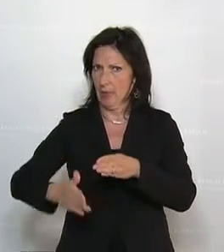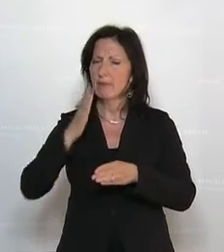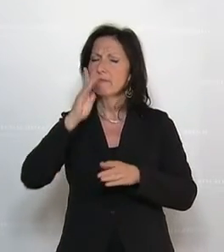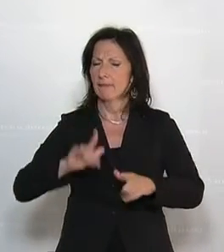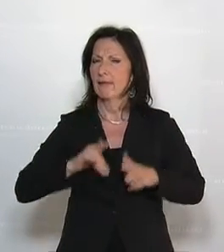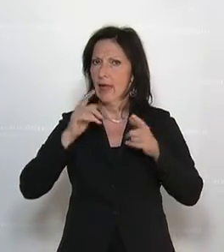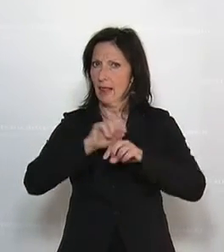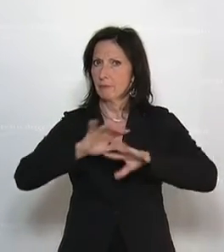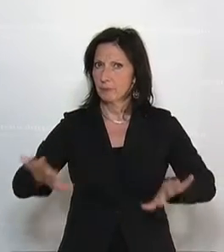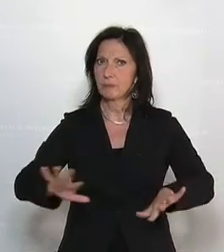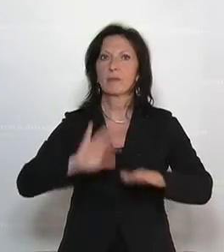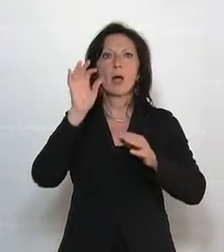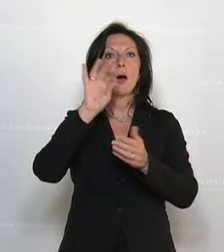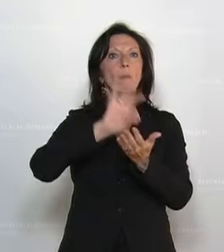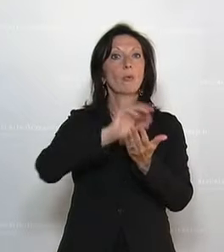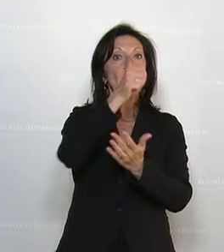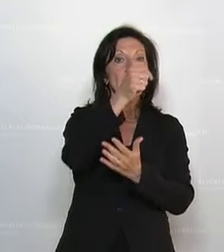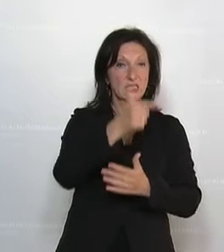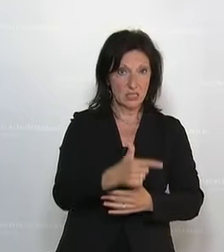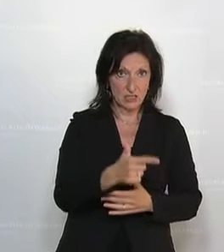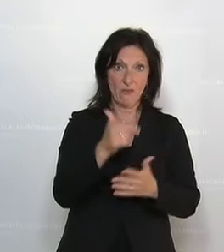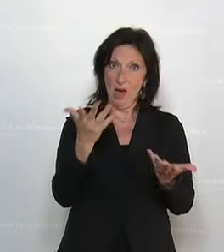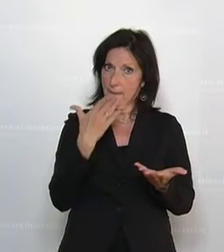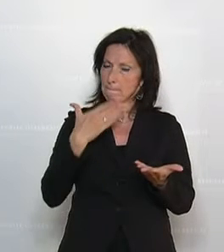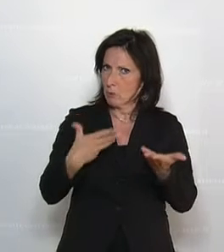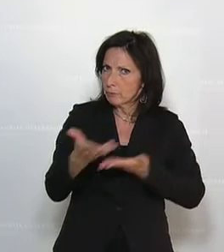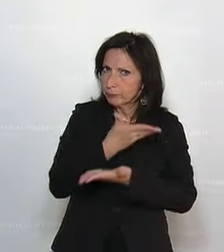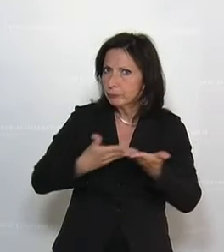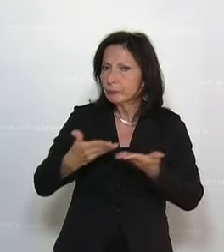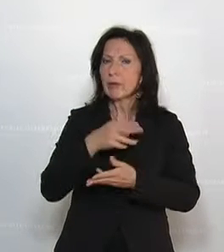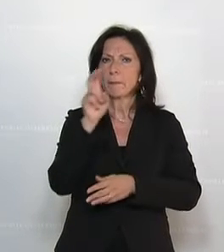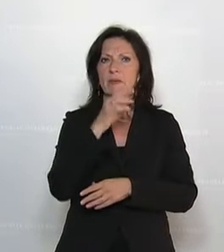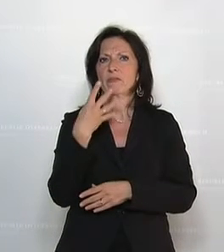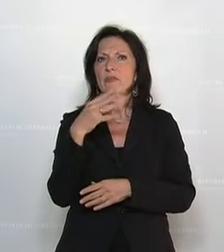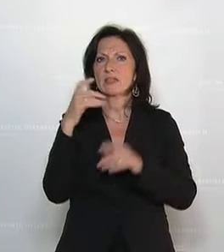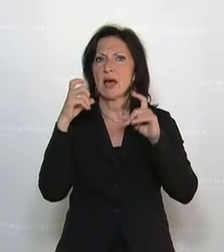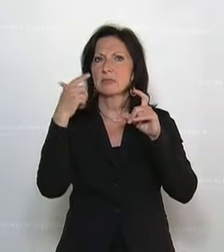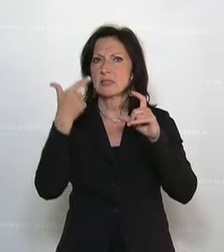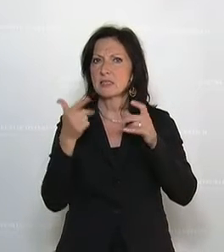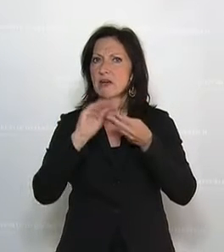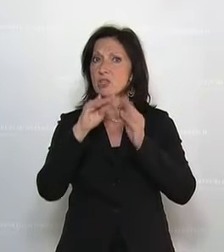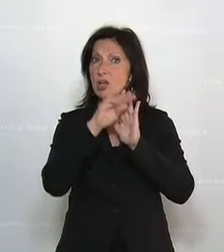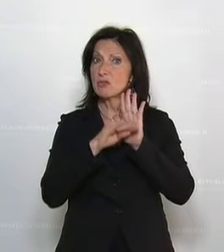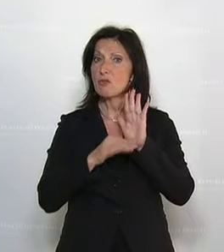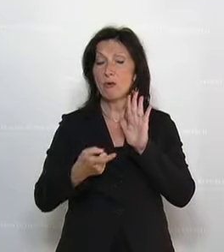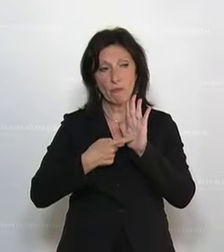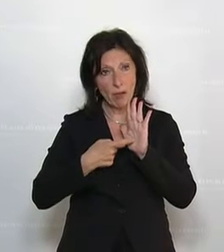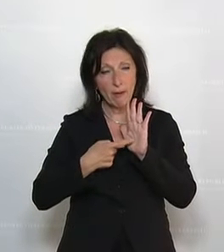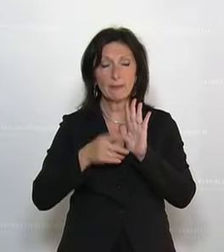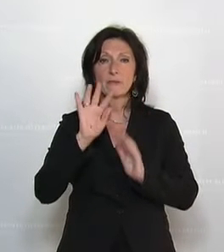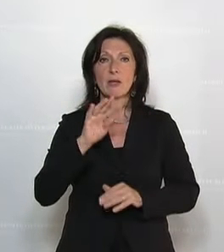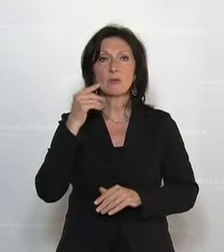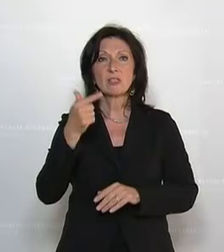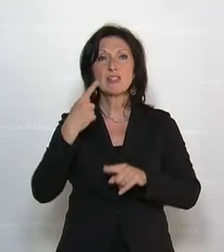Tagesordnungspunkte 1 und 2 in Verhandlung nehmen zu können, ist es gemäß § 44 Absatz 2 der Geschäftsordnung erforderlich, von der